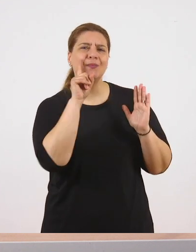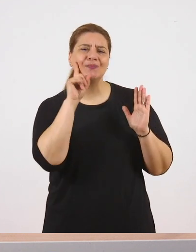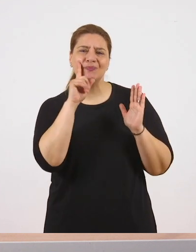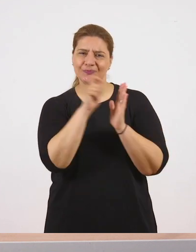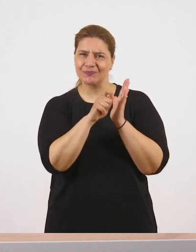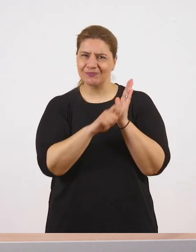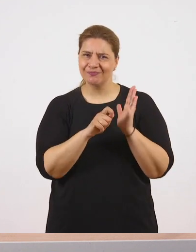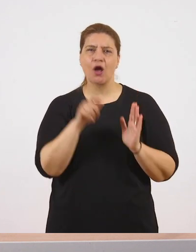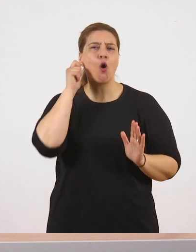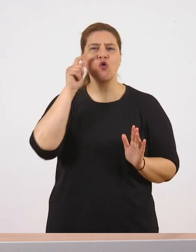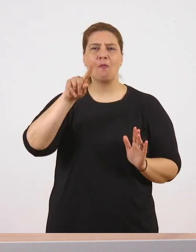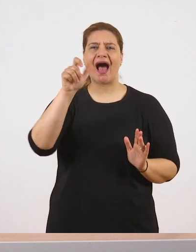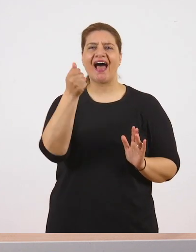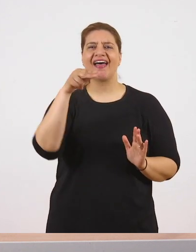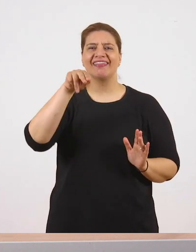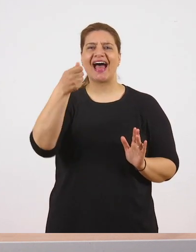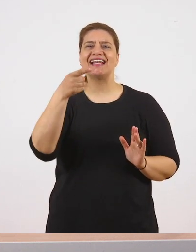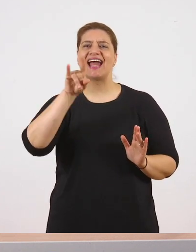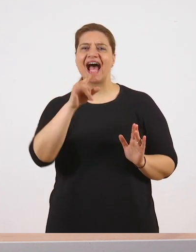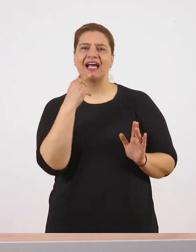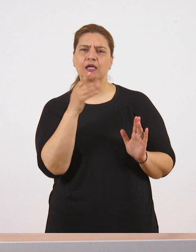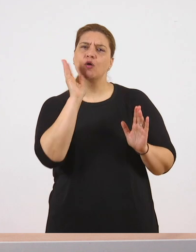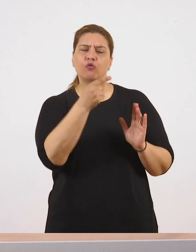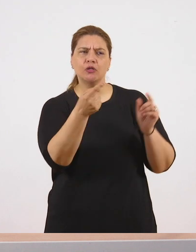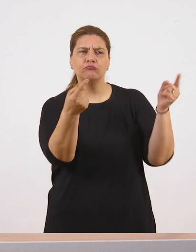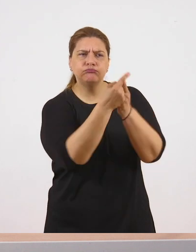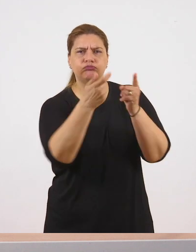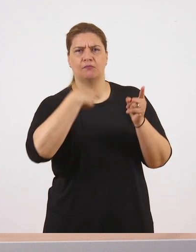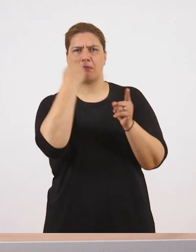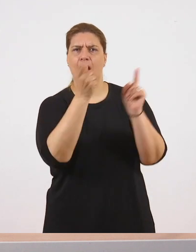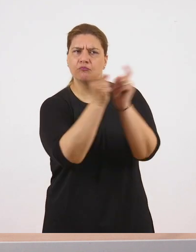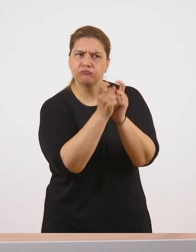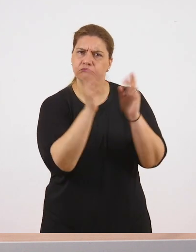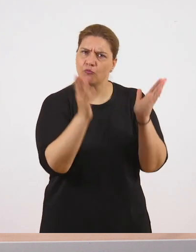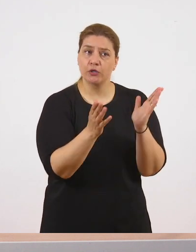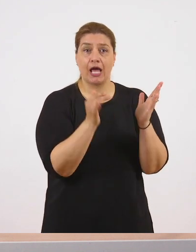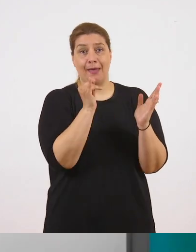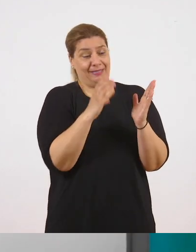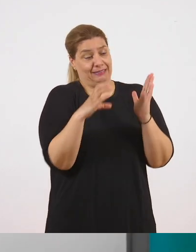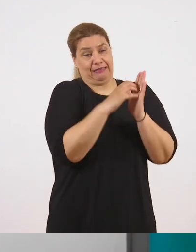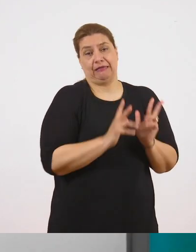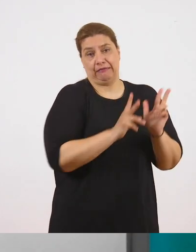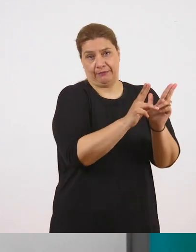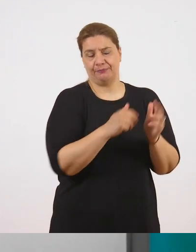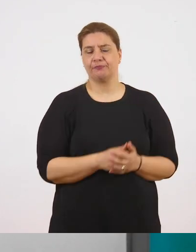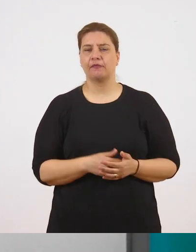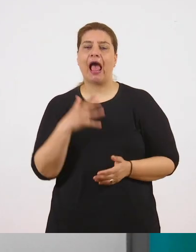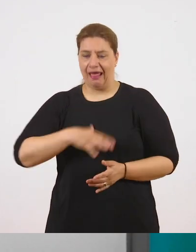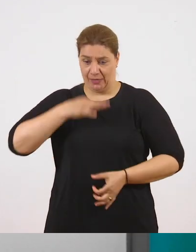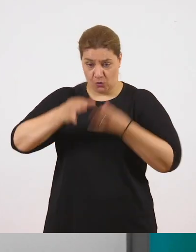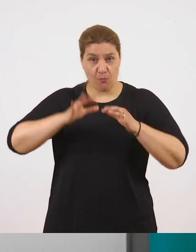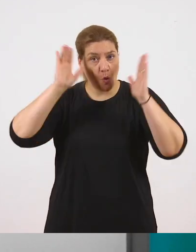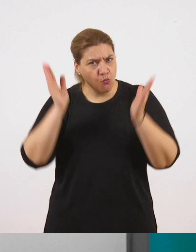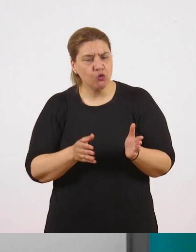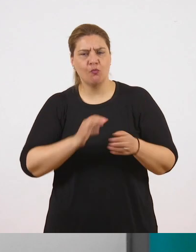συγκρούσεις, να μην έβλεπαν τα πράγματα πάντα με τον ίδιο τρόπο. Μπορούμε λοιπόν να μιλήσουμε και για τις συνήθειες, τις ασχολίες,